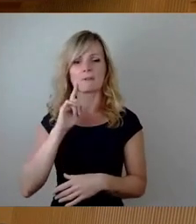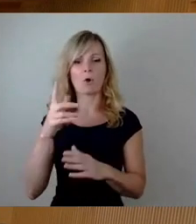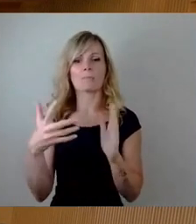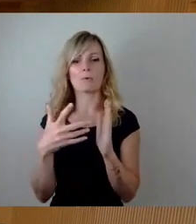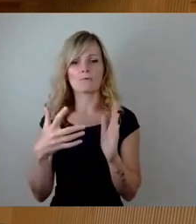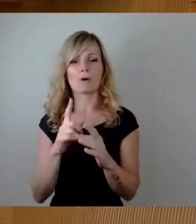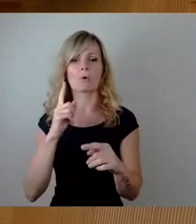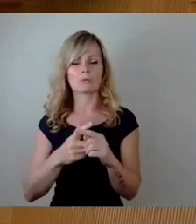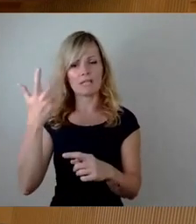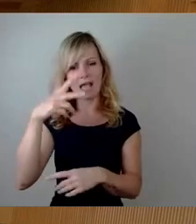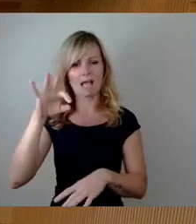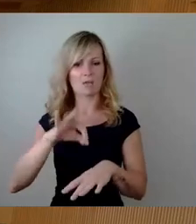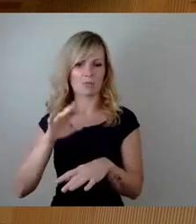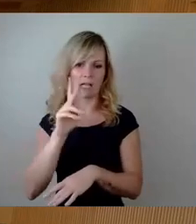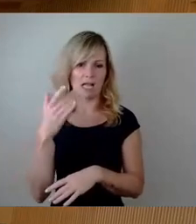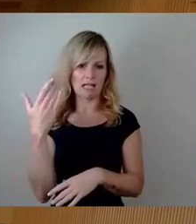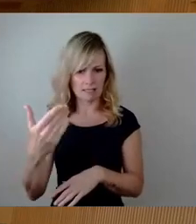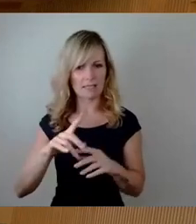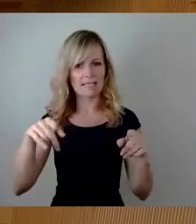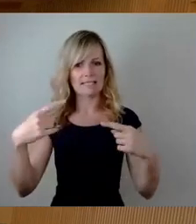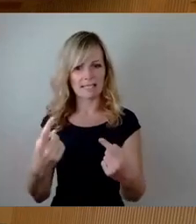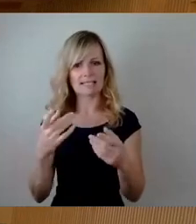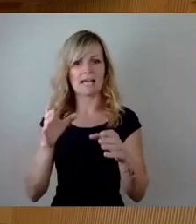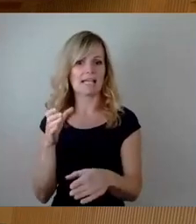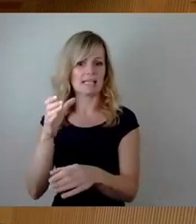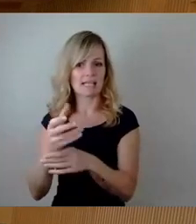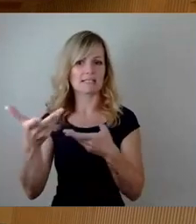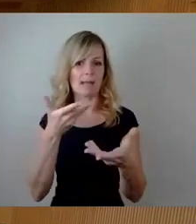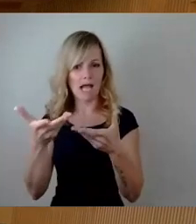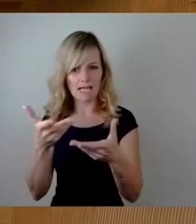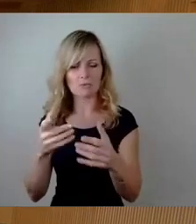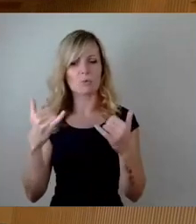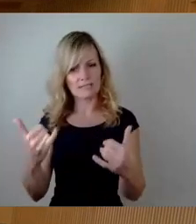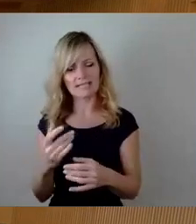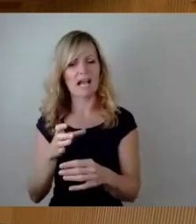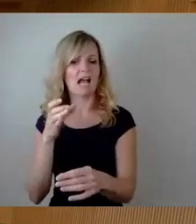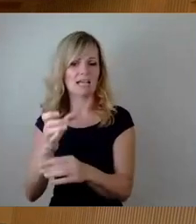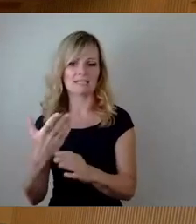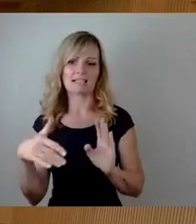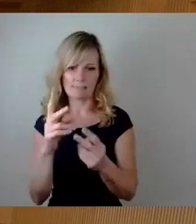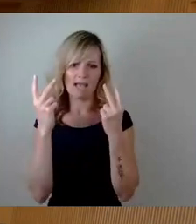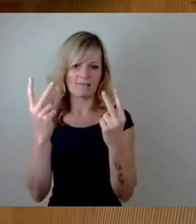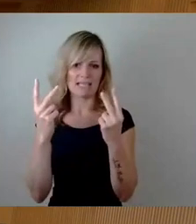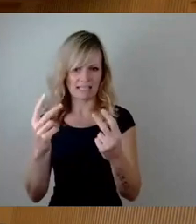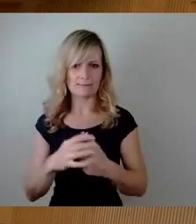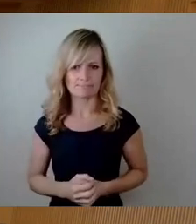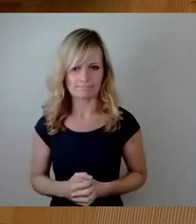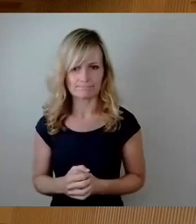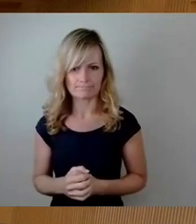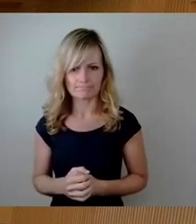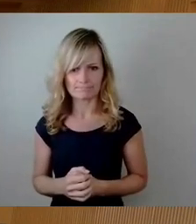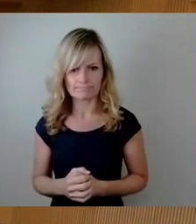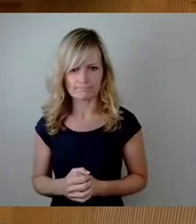Herrn Dr. Katt. Wir haben die nächste Einsatzberatung. Und Einsatz geht jetzt im Moment mal vor. Wir werden weiterhin